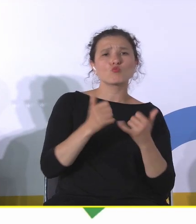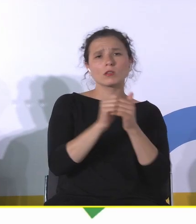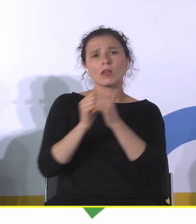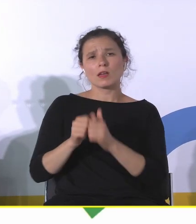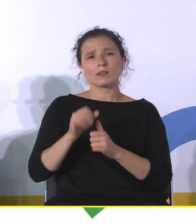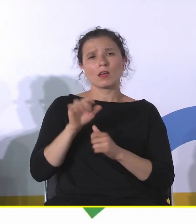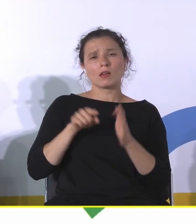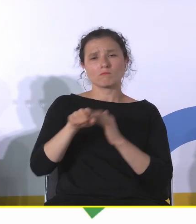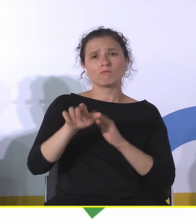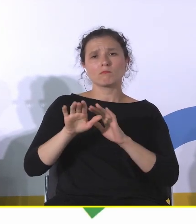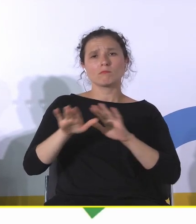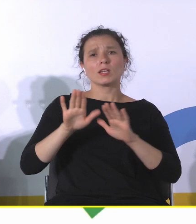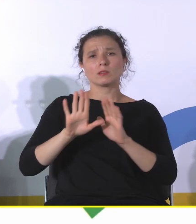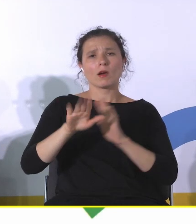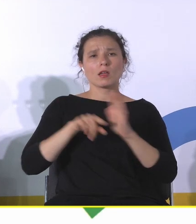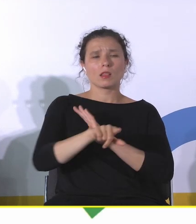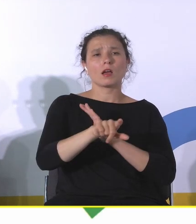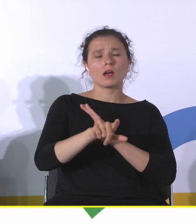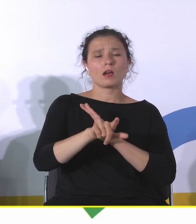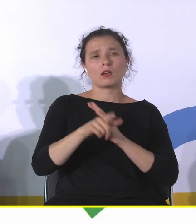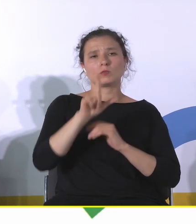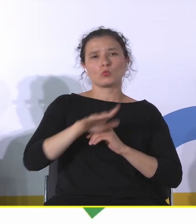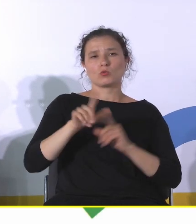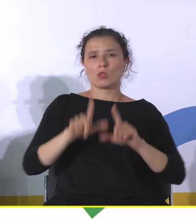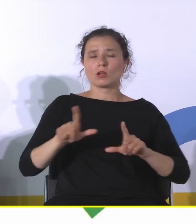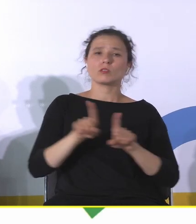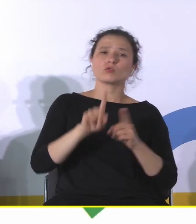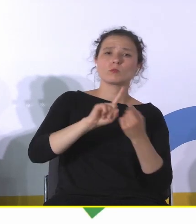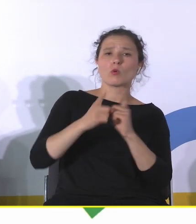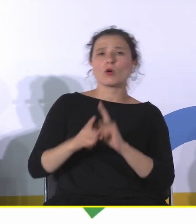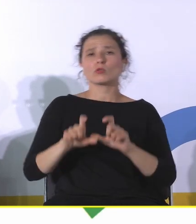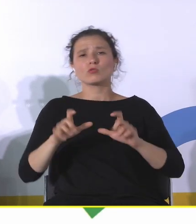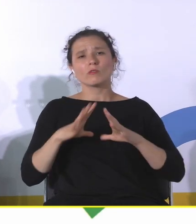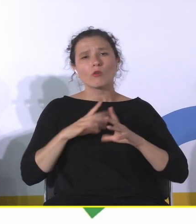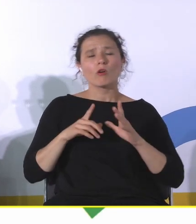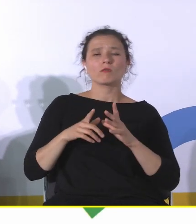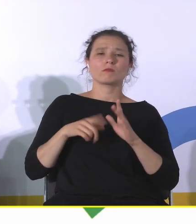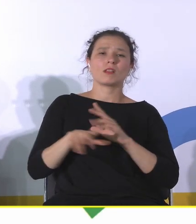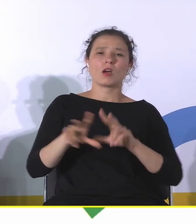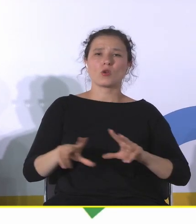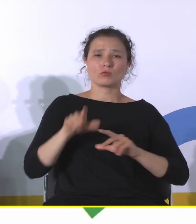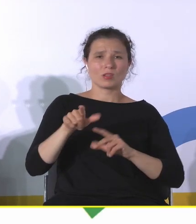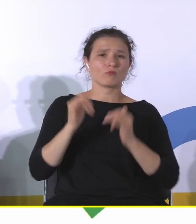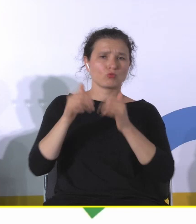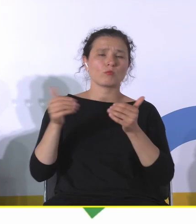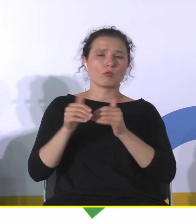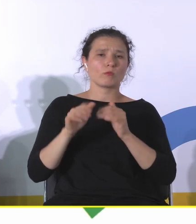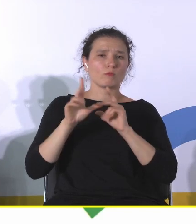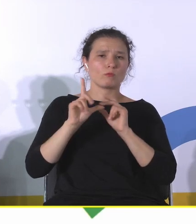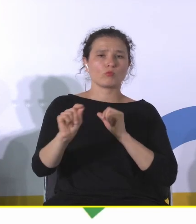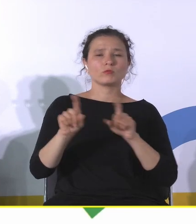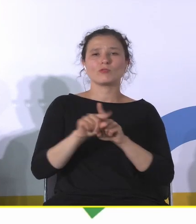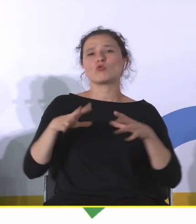społeczności lokalnej i spotkań, i spędzania czasu wolnego przez rodziny, i rekreacji na wolnym powietrzu,